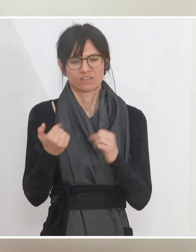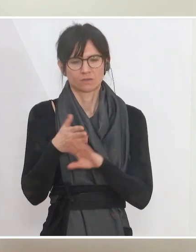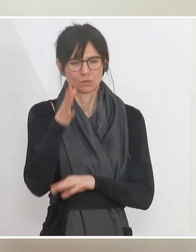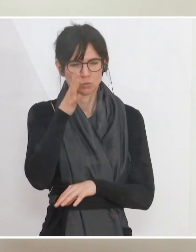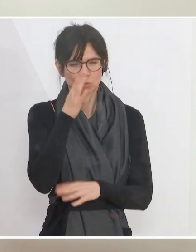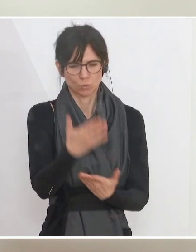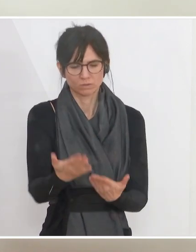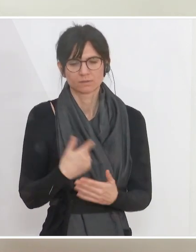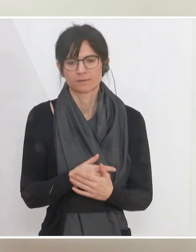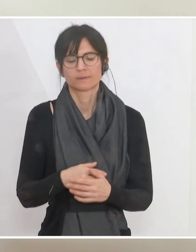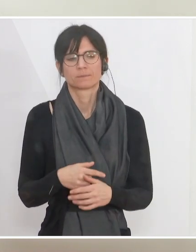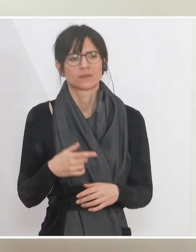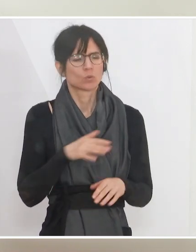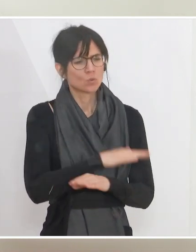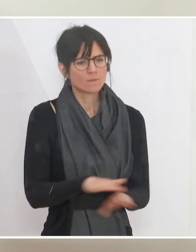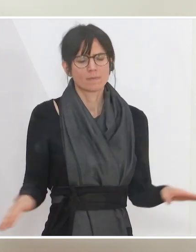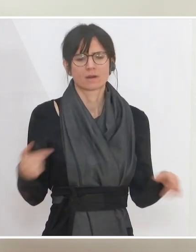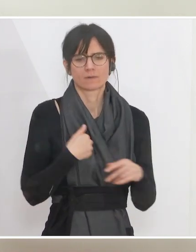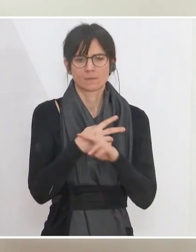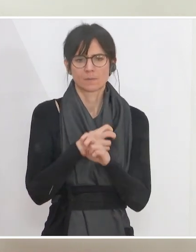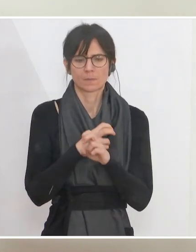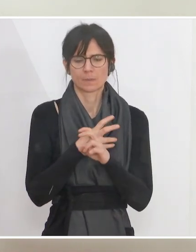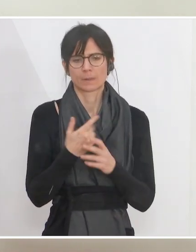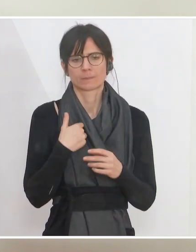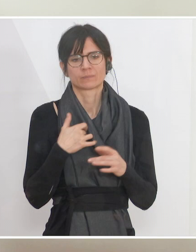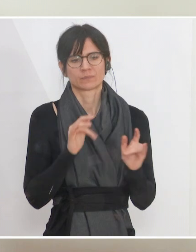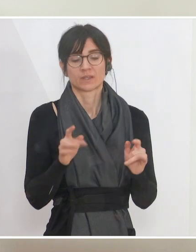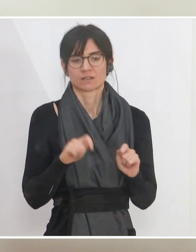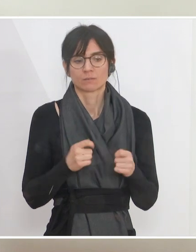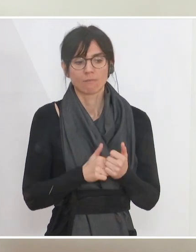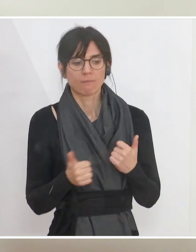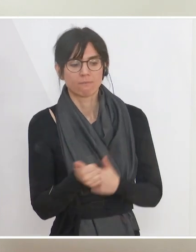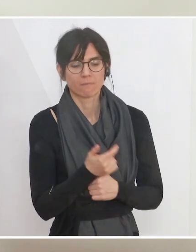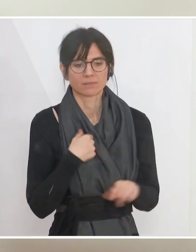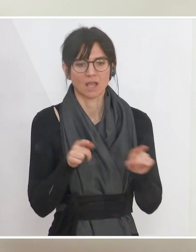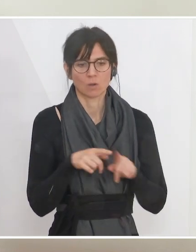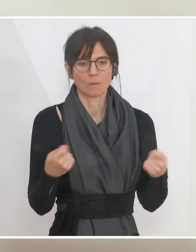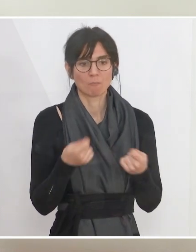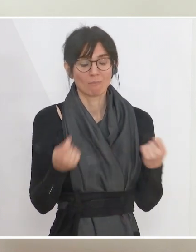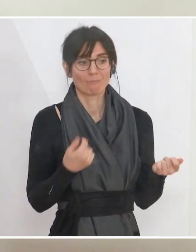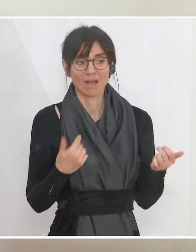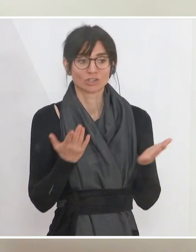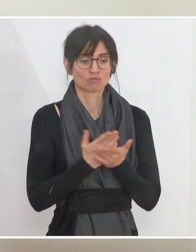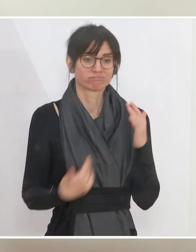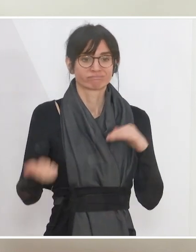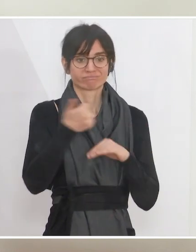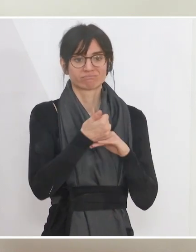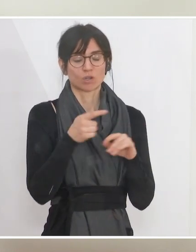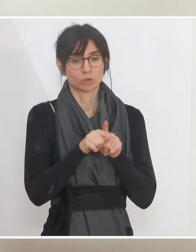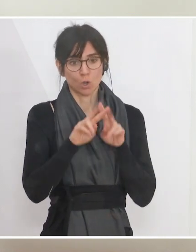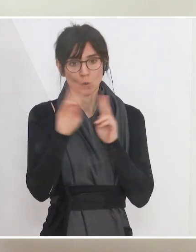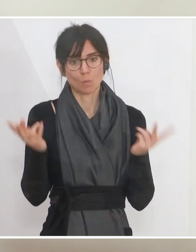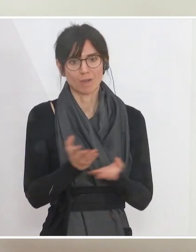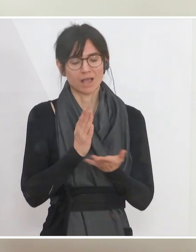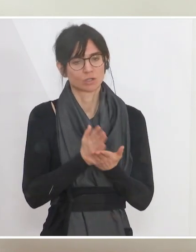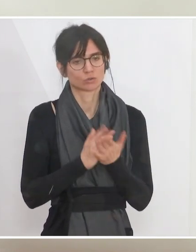Wir haben in all diesen Bereichen in Österreich Vorreiter und auch Marktführer und auch globale Marktführer.